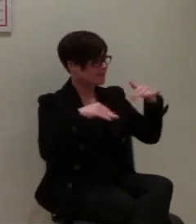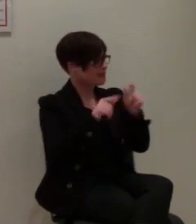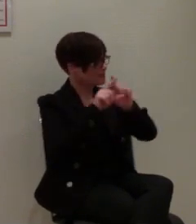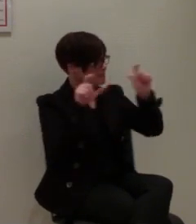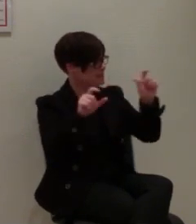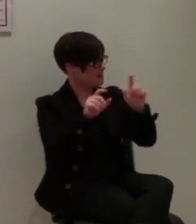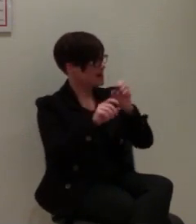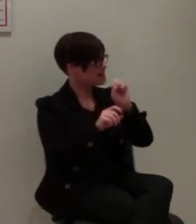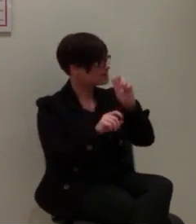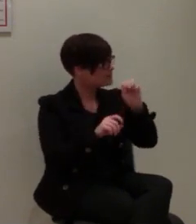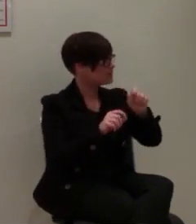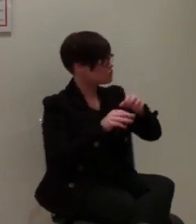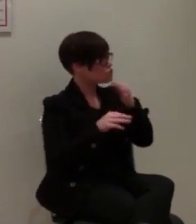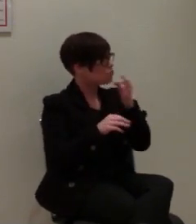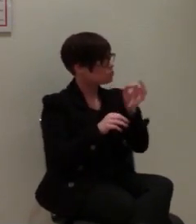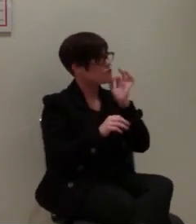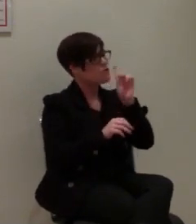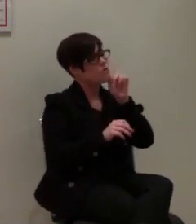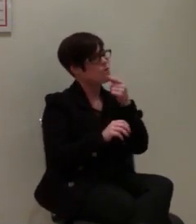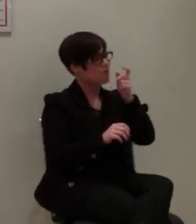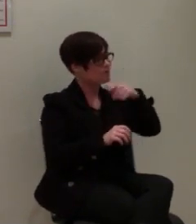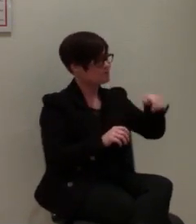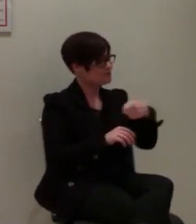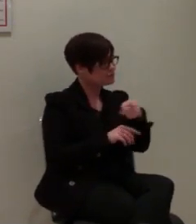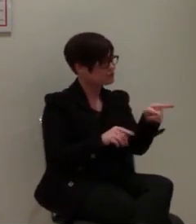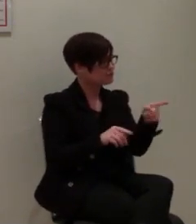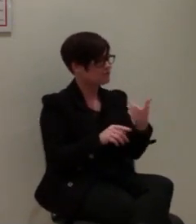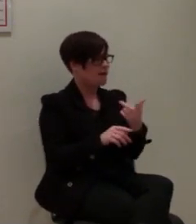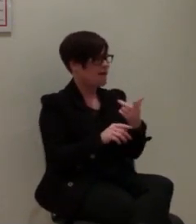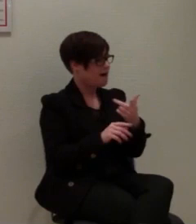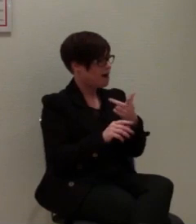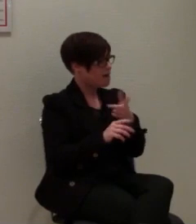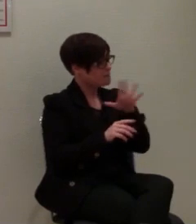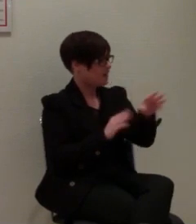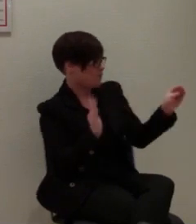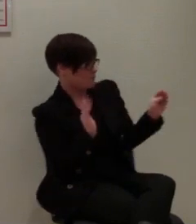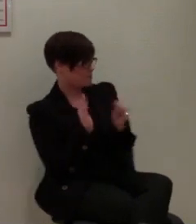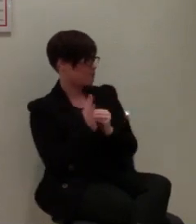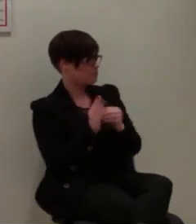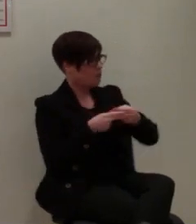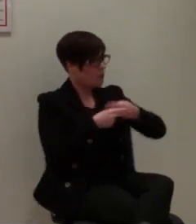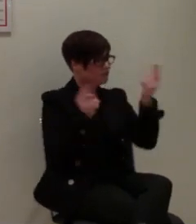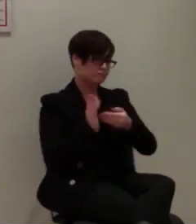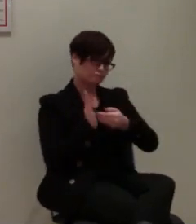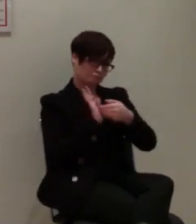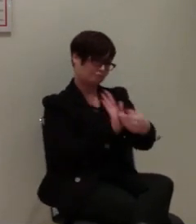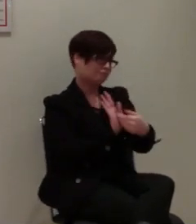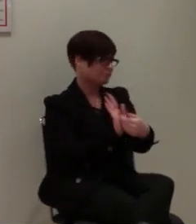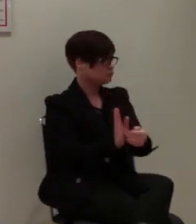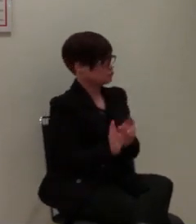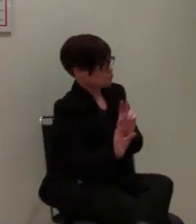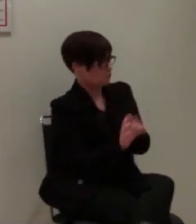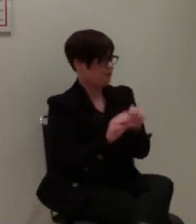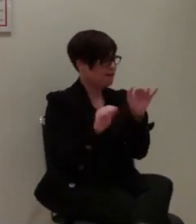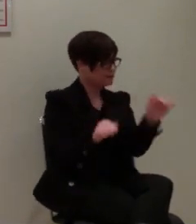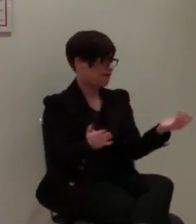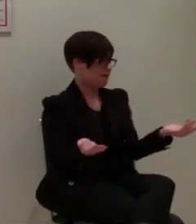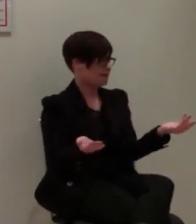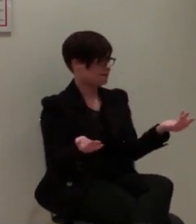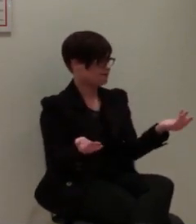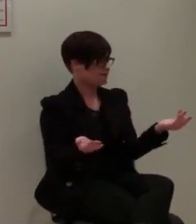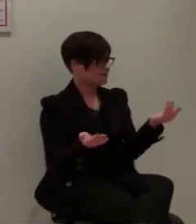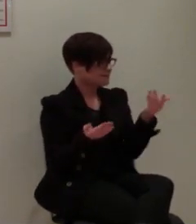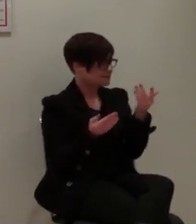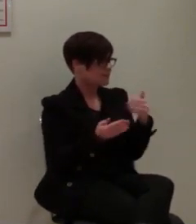SMS-Notruf für gehörlose Menschen anspricht und das entsprechend auch öffentlich zugänglich macht, damit